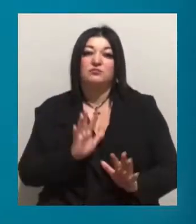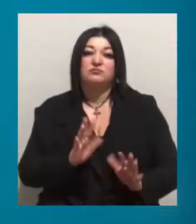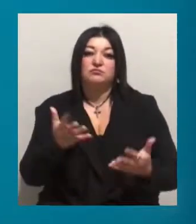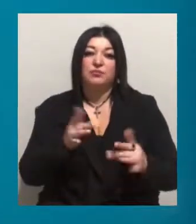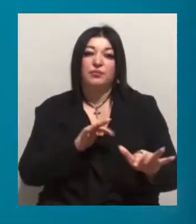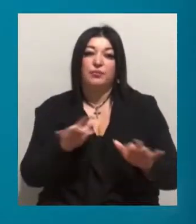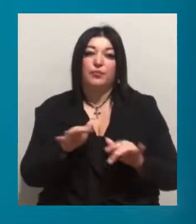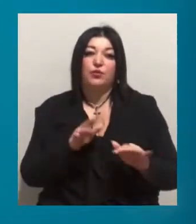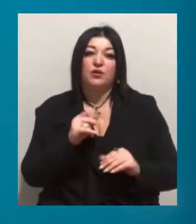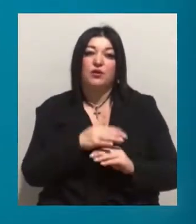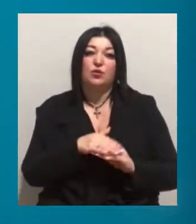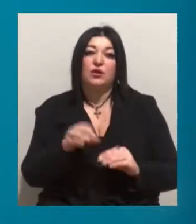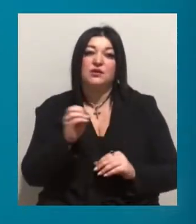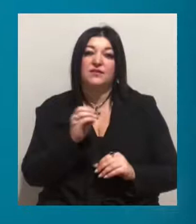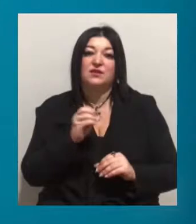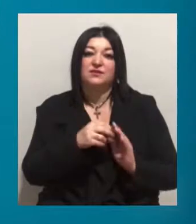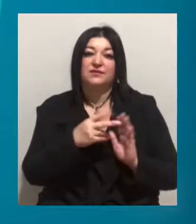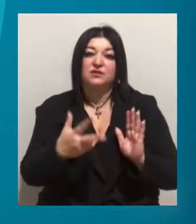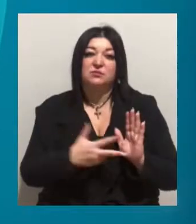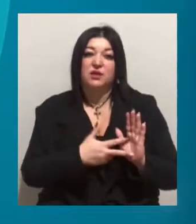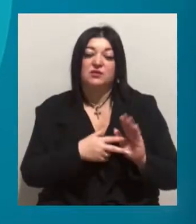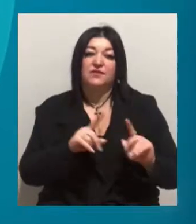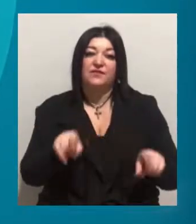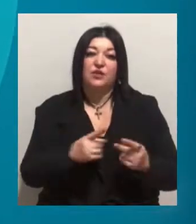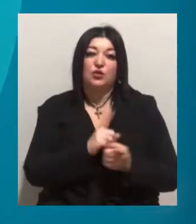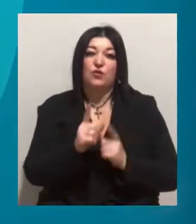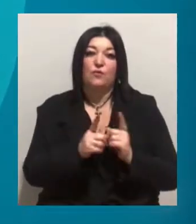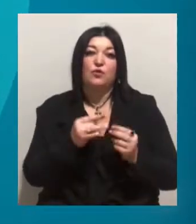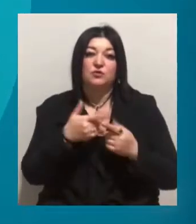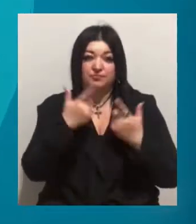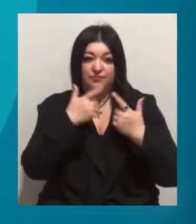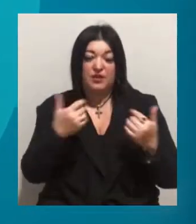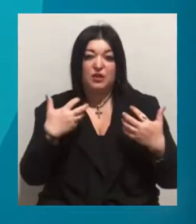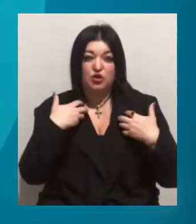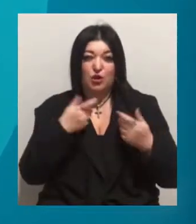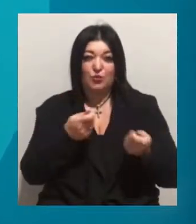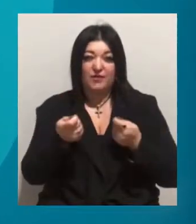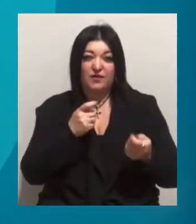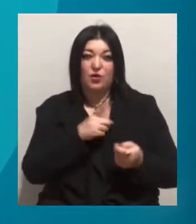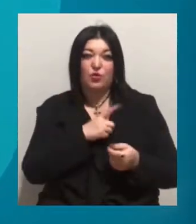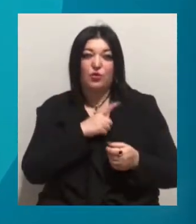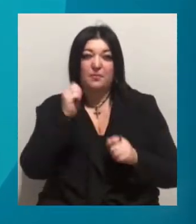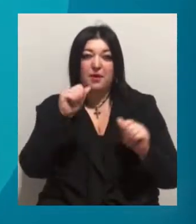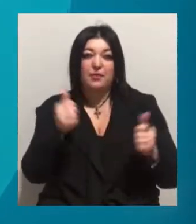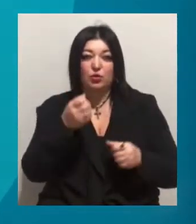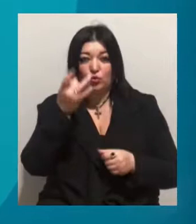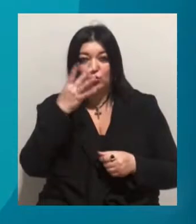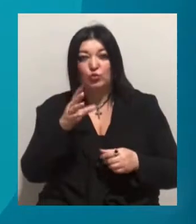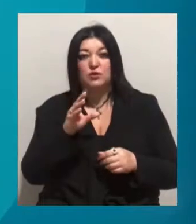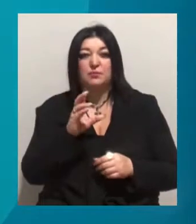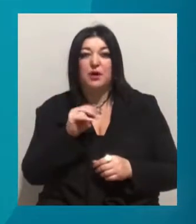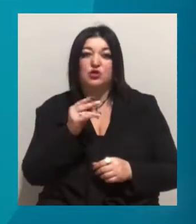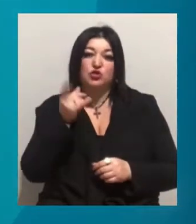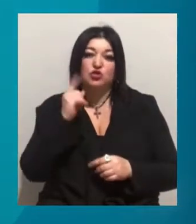вулиці Єлисефетінській, 18, відновлять. Про це повідомив начальник управління охорони пам'яток культурної спадщини Одеської міської ради Павло